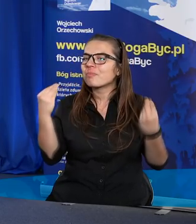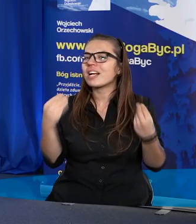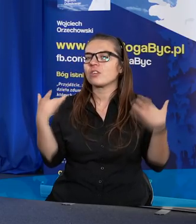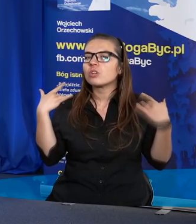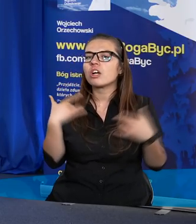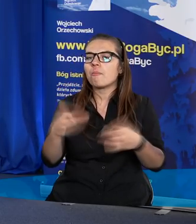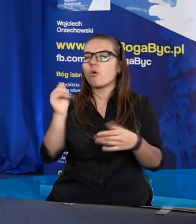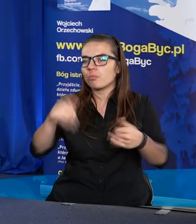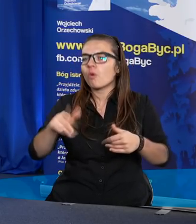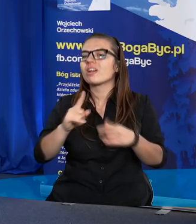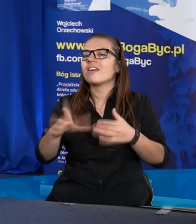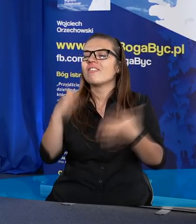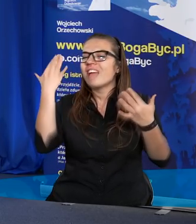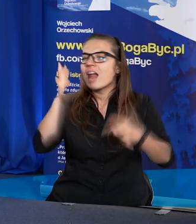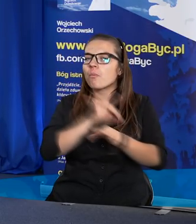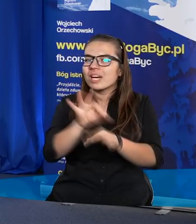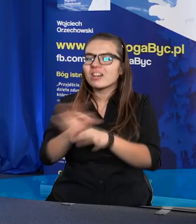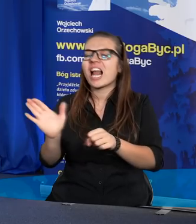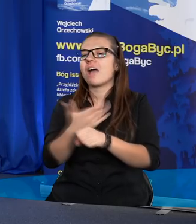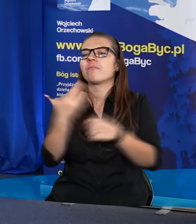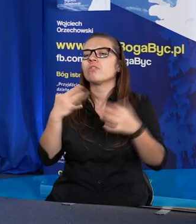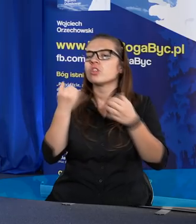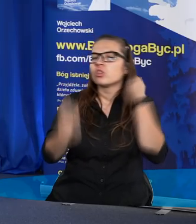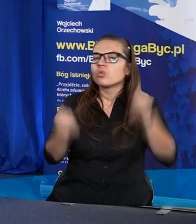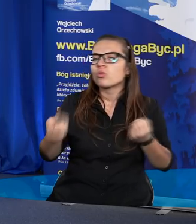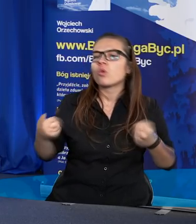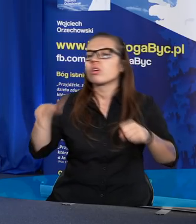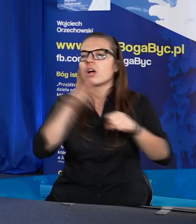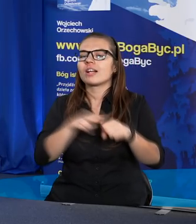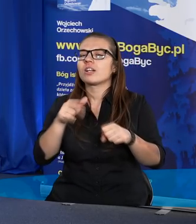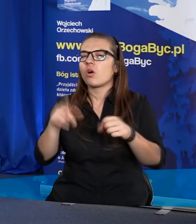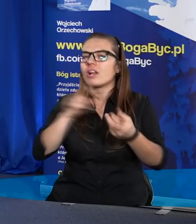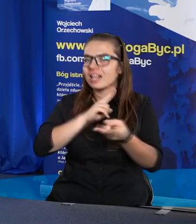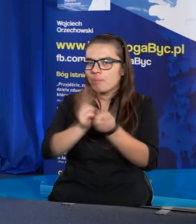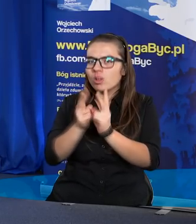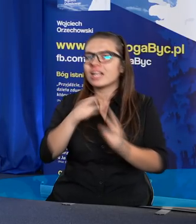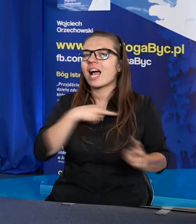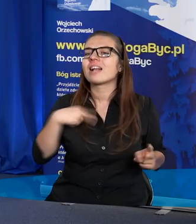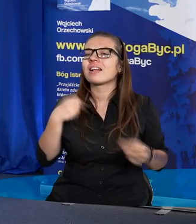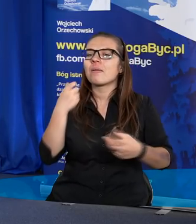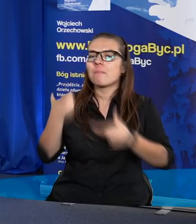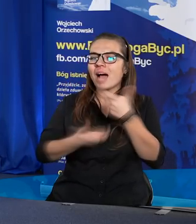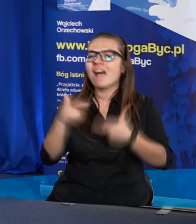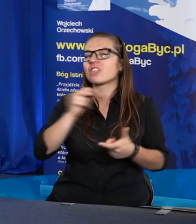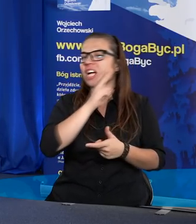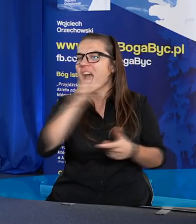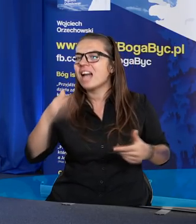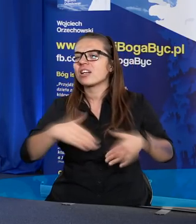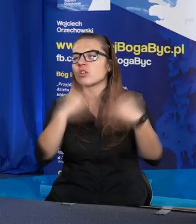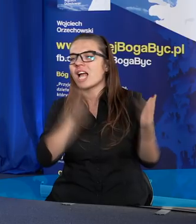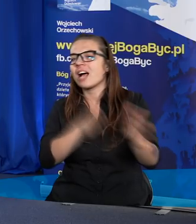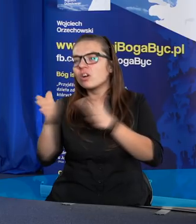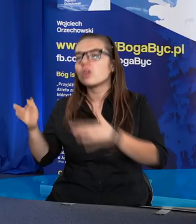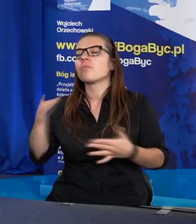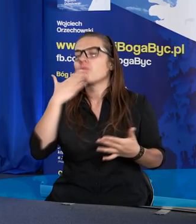początku, pomimo wielu prześladowań, pomimo trudności, które i wciąż nas spotykają, sprawia, że kolejnego dnia, kiedy się